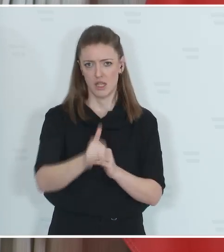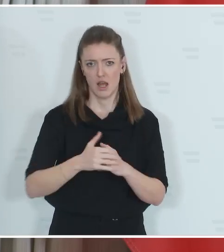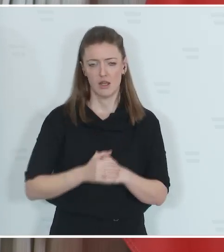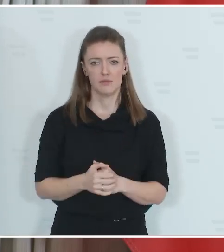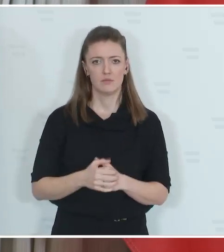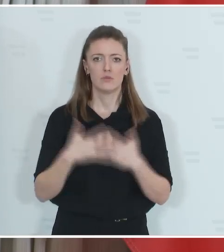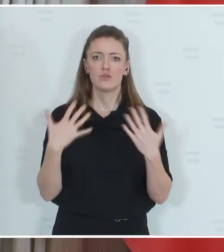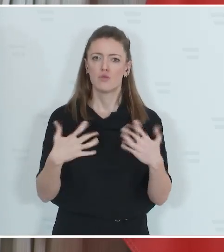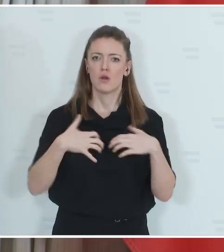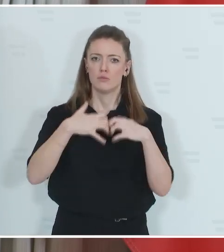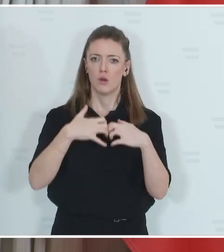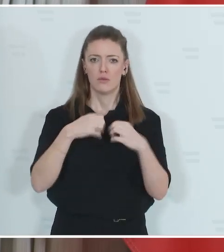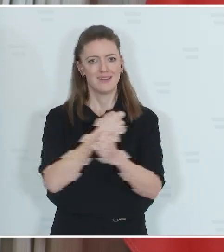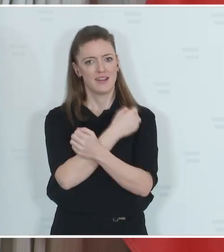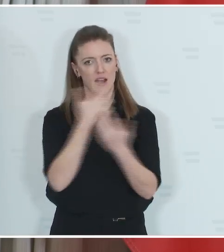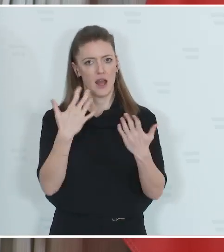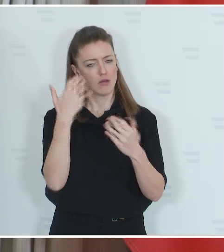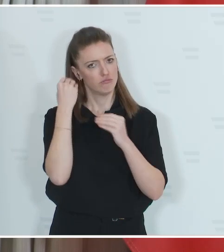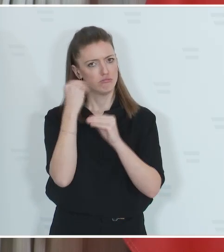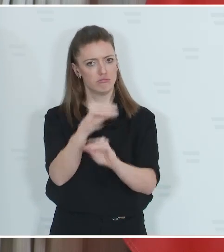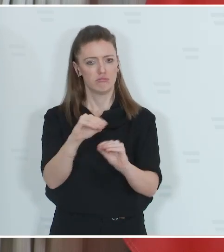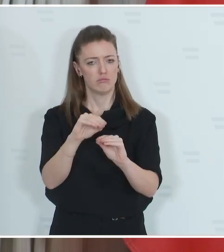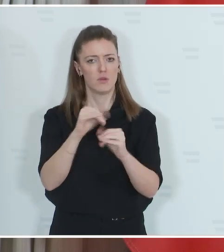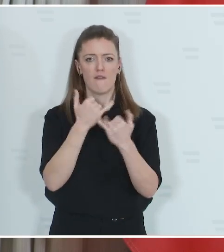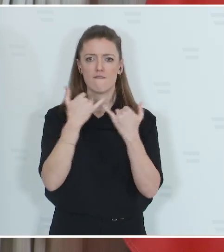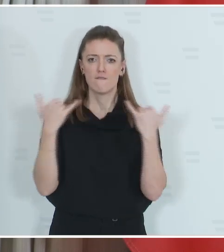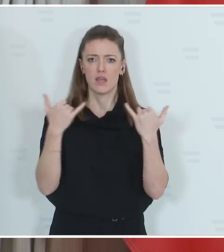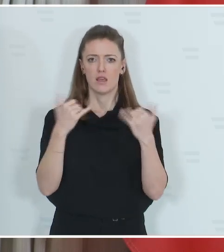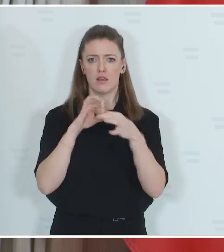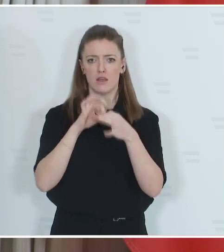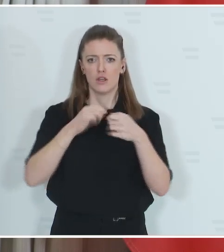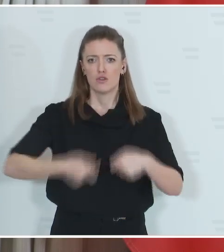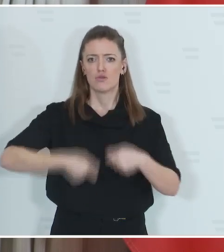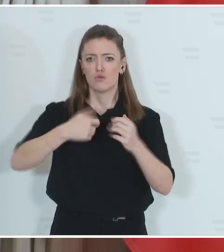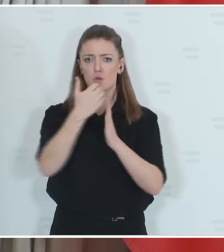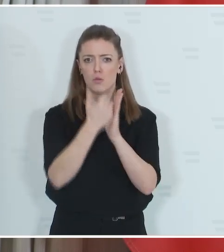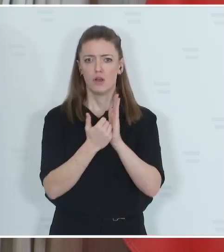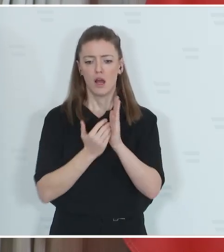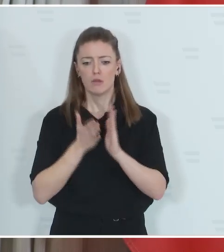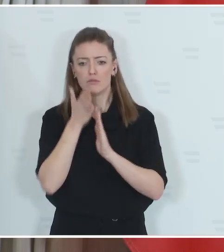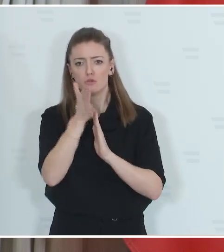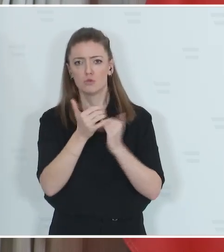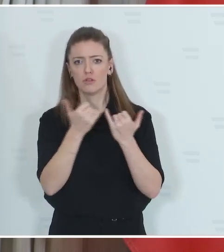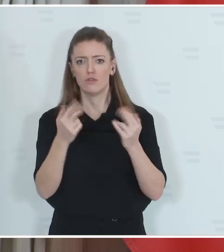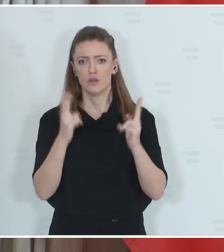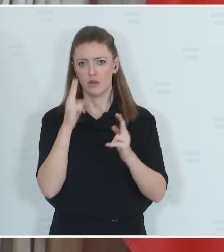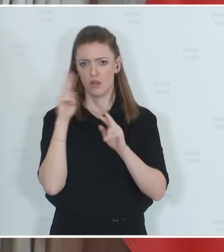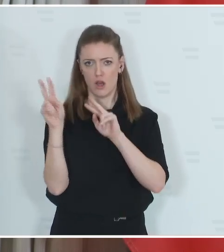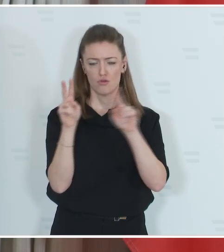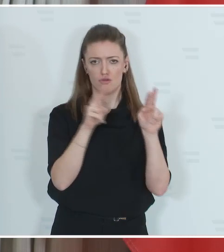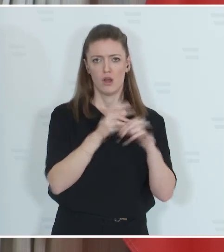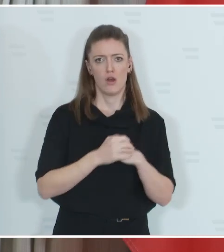schaffen damit einfach Klarheit, wie Zuchtprogramme künftig aussehen können.